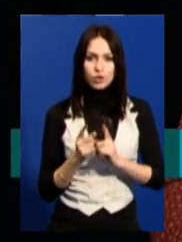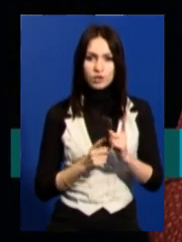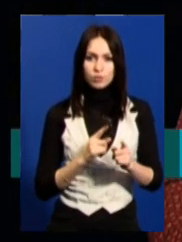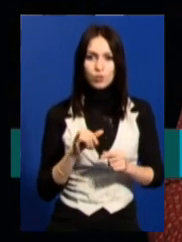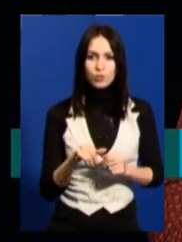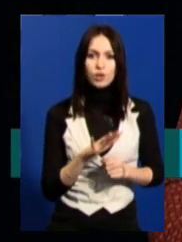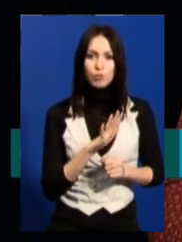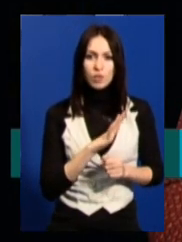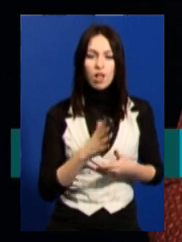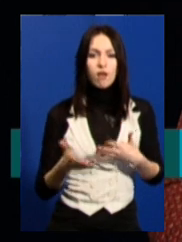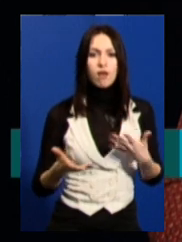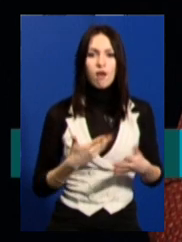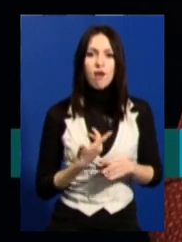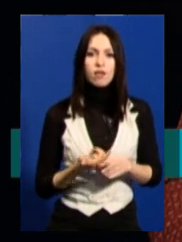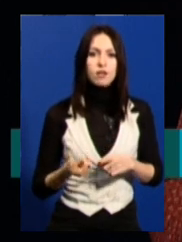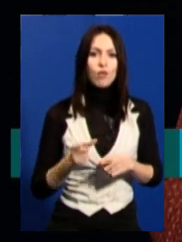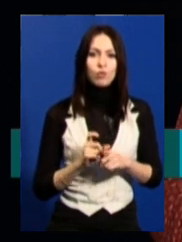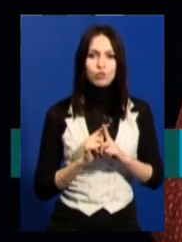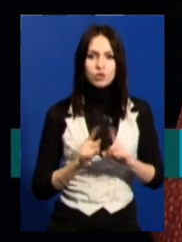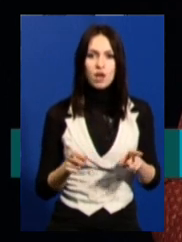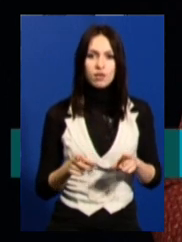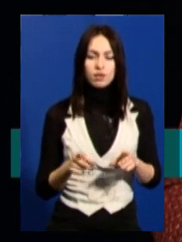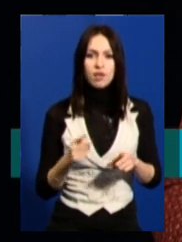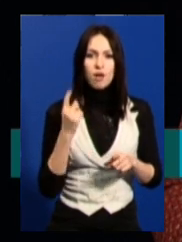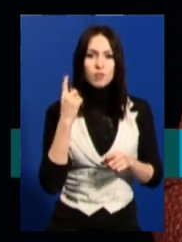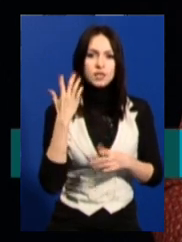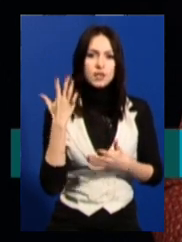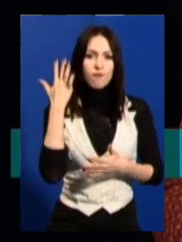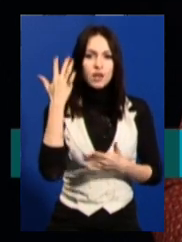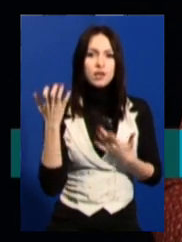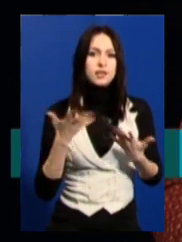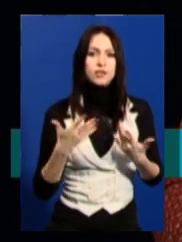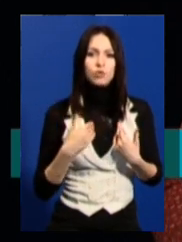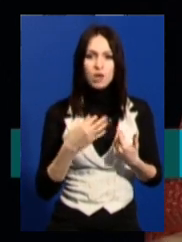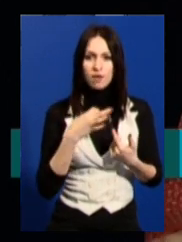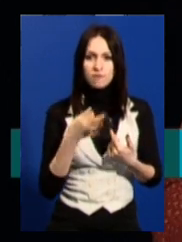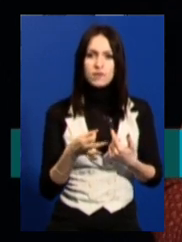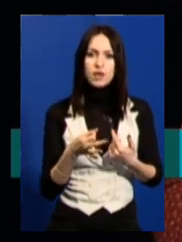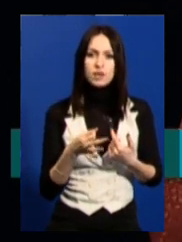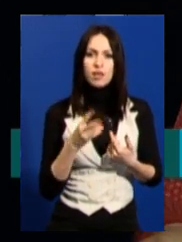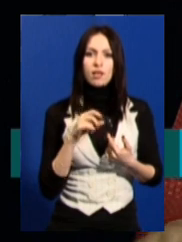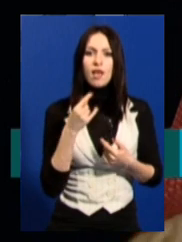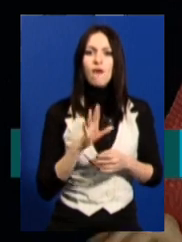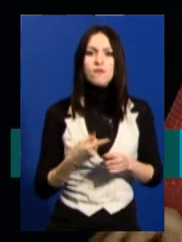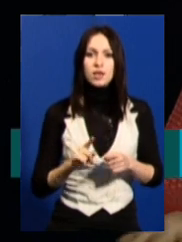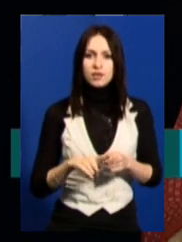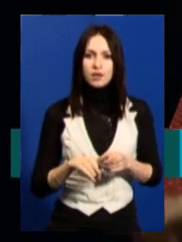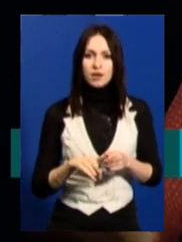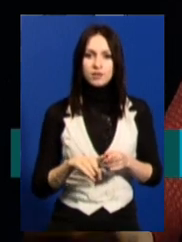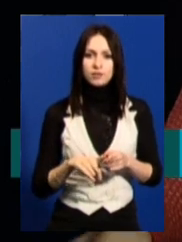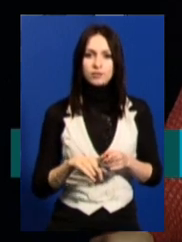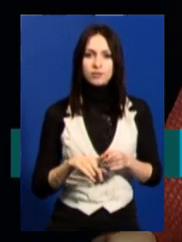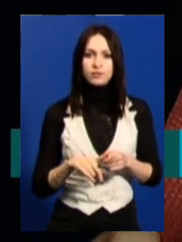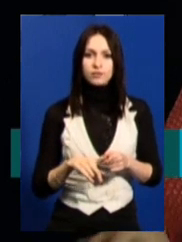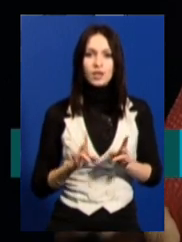них була якась дуже странна уява, з якої я казав там... Не кажи так, не кажи, не кажи.